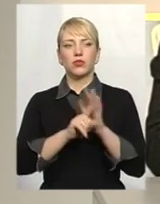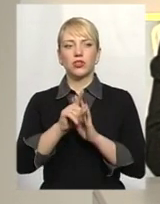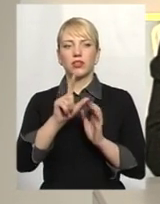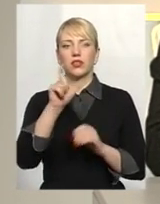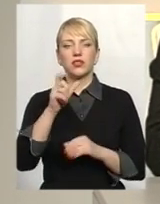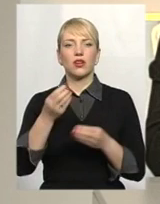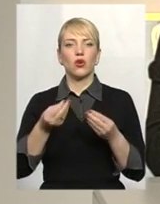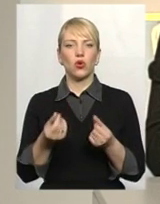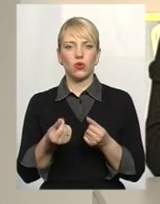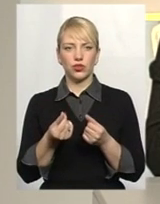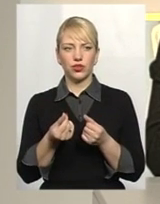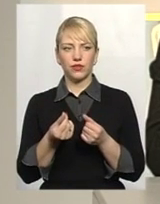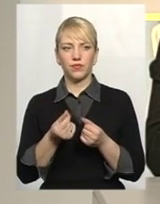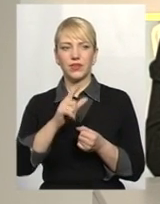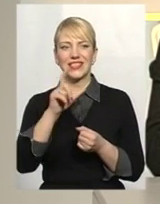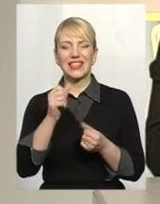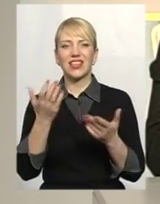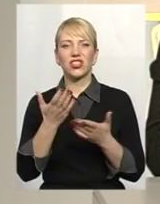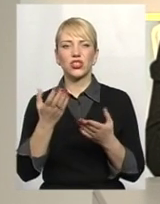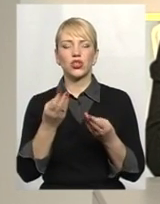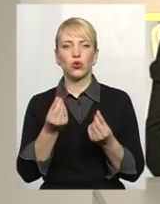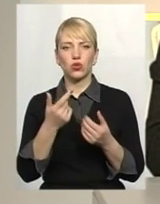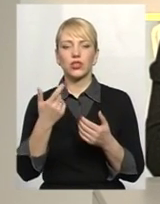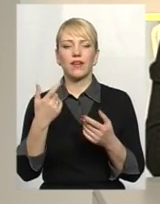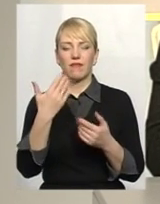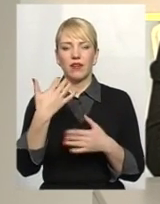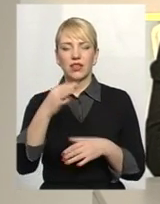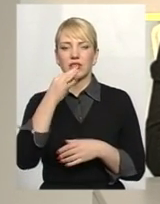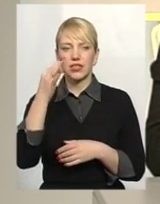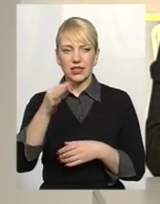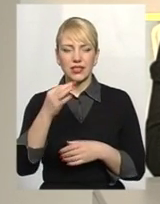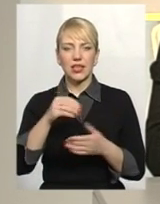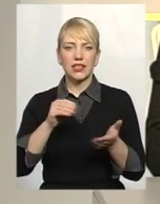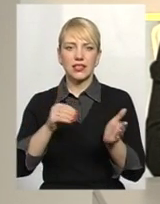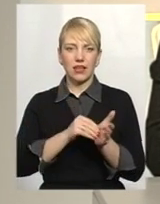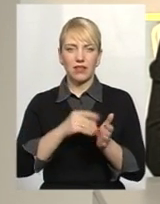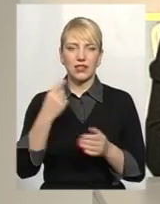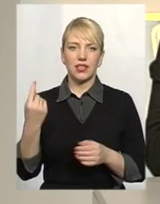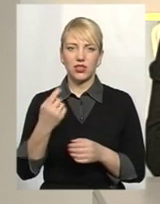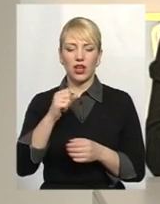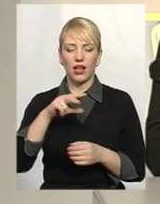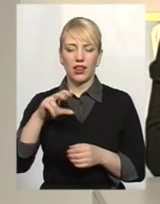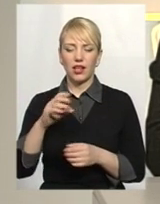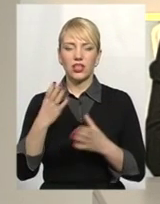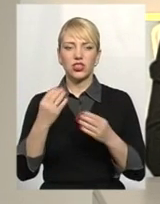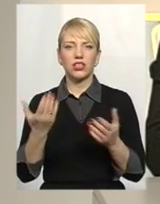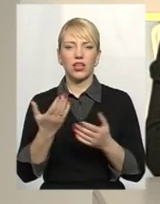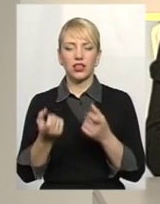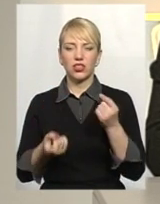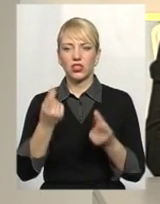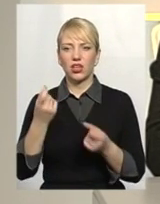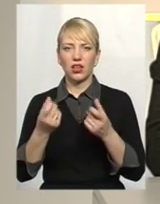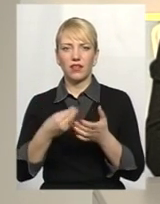грошей. От за чий кошти, ви вже сказали, ставляться лічельники, але які ще джерела